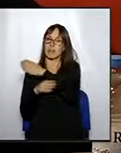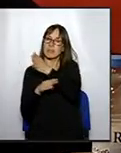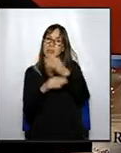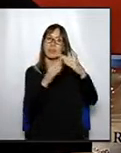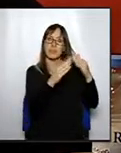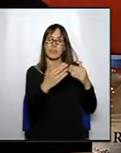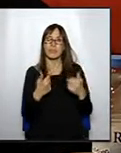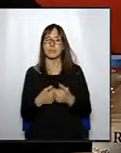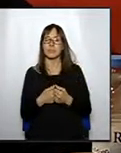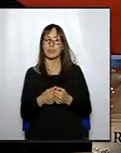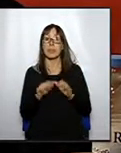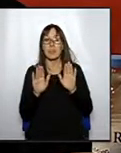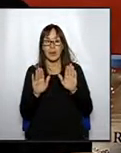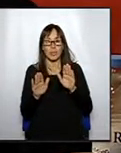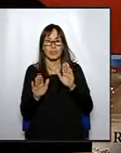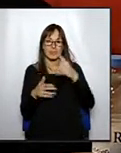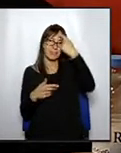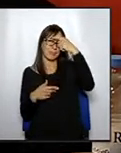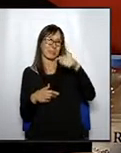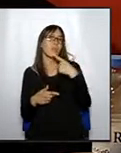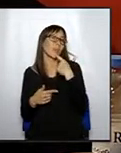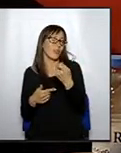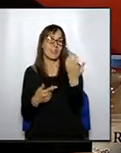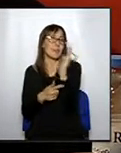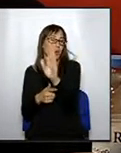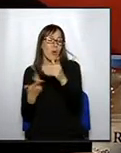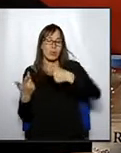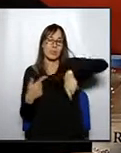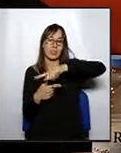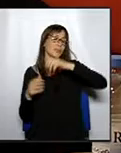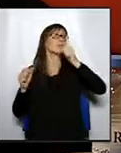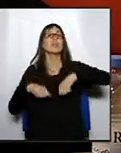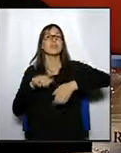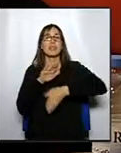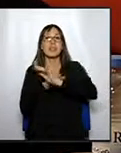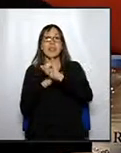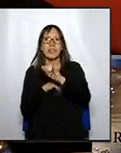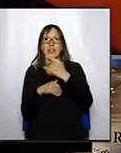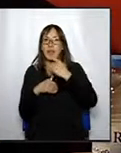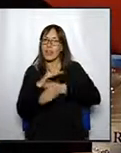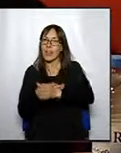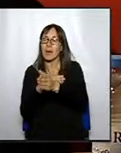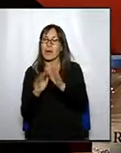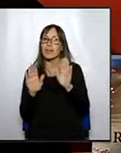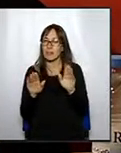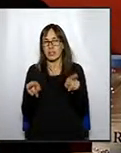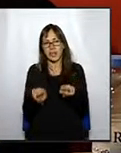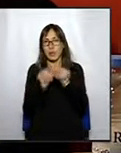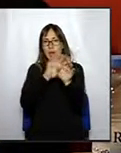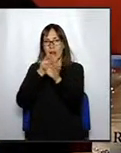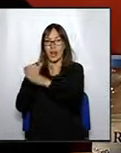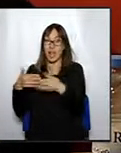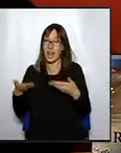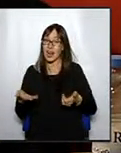Però bé, ja sabia, ja sabia que era molt difícil que aquesta moció prosperés i tingués endavant. De totes maneres, jo